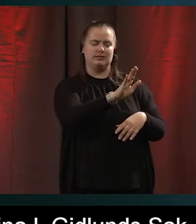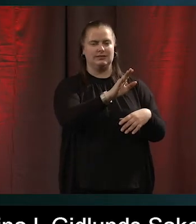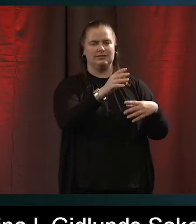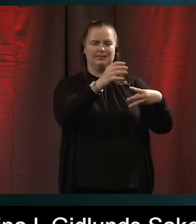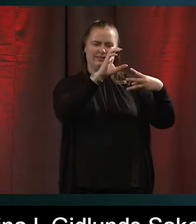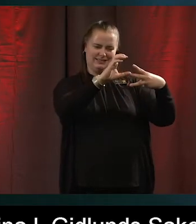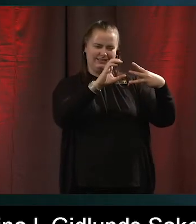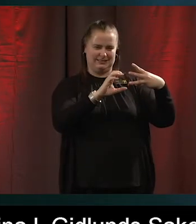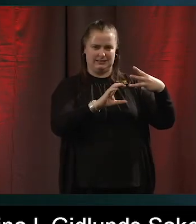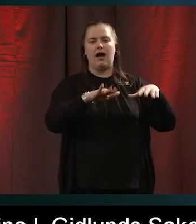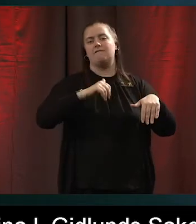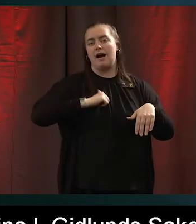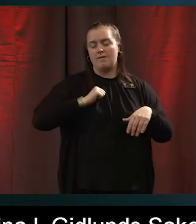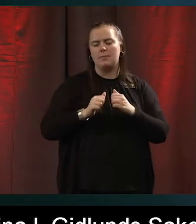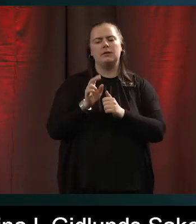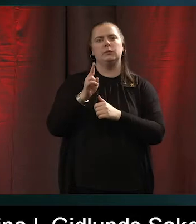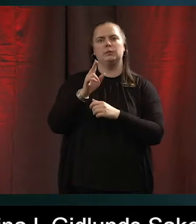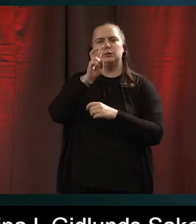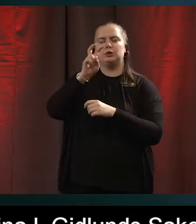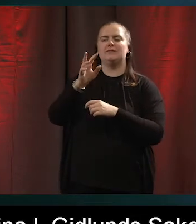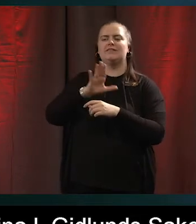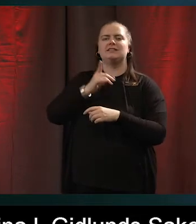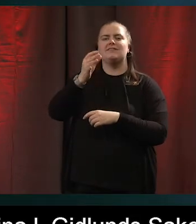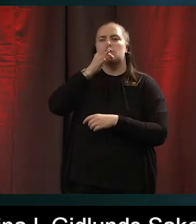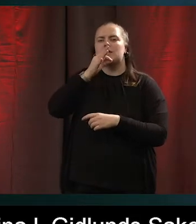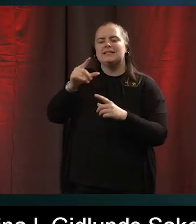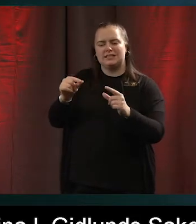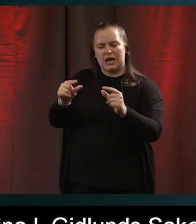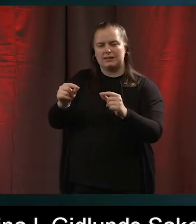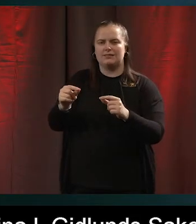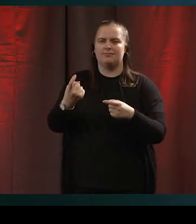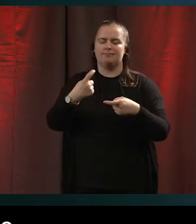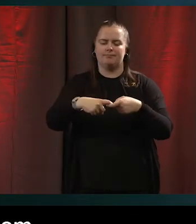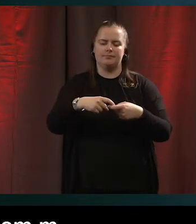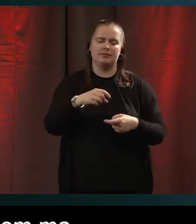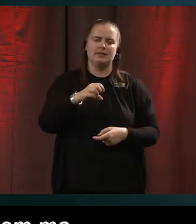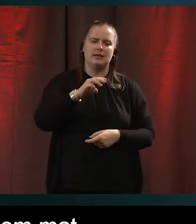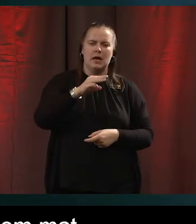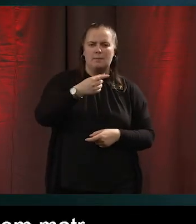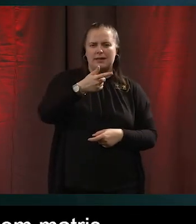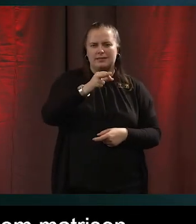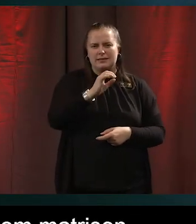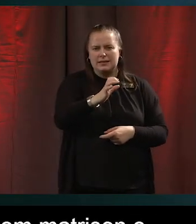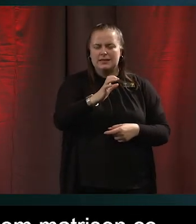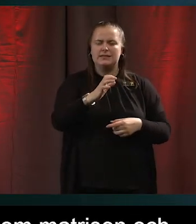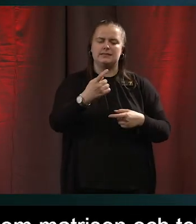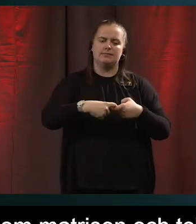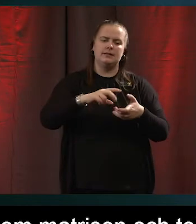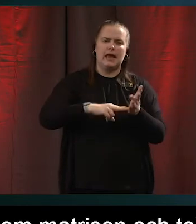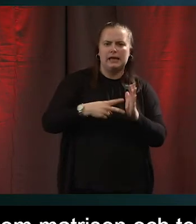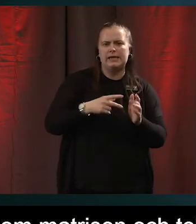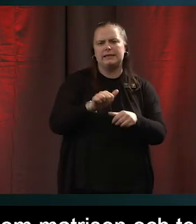Det väcktes en fråga här i chatten över matrisen, den här med teknikterapi hur olika användare